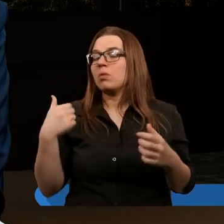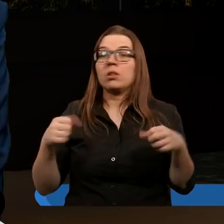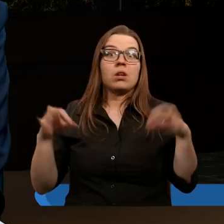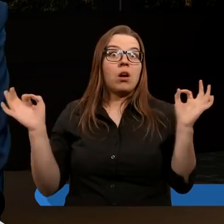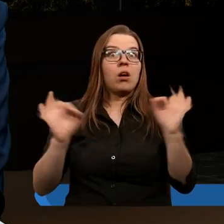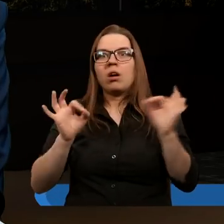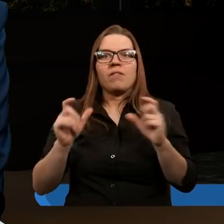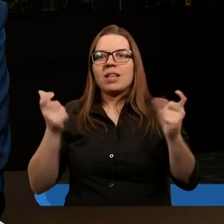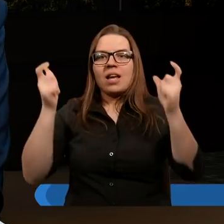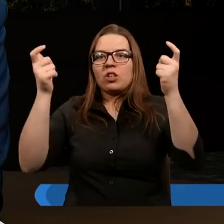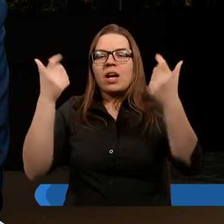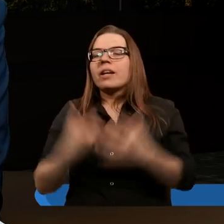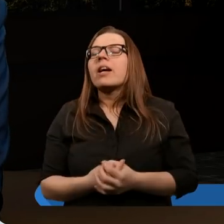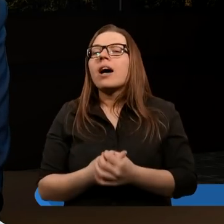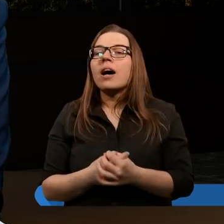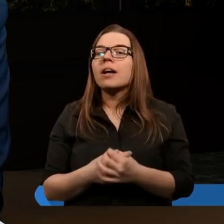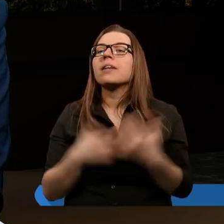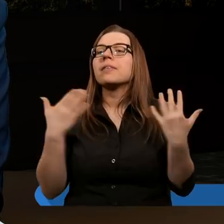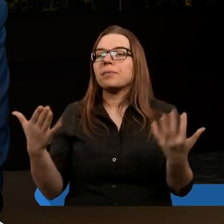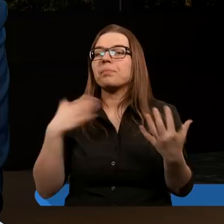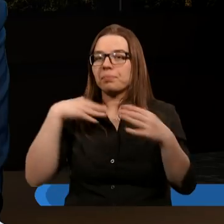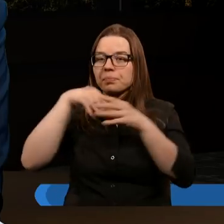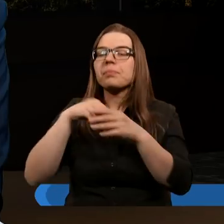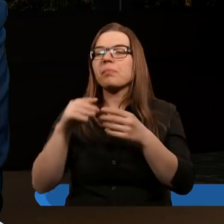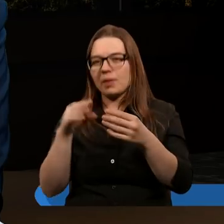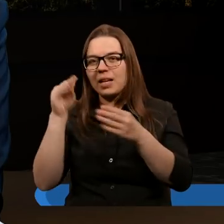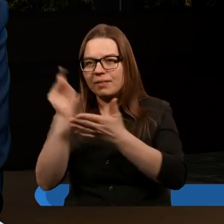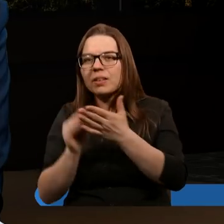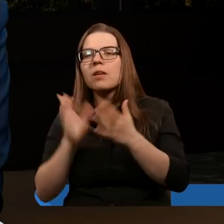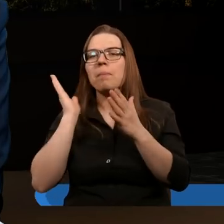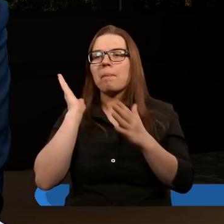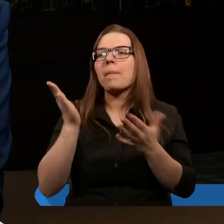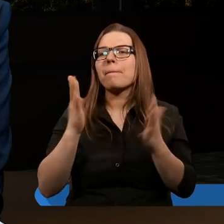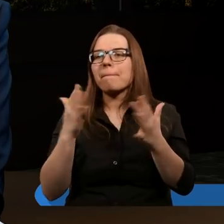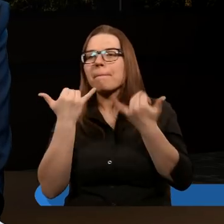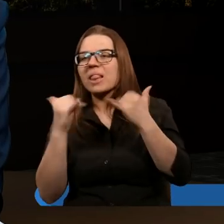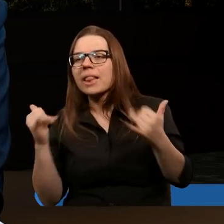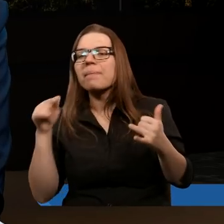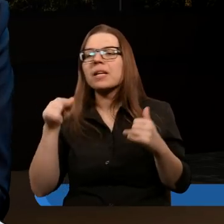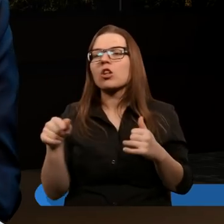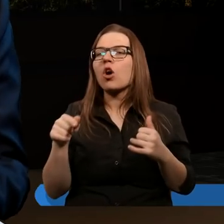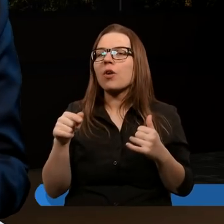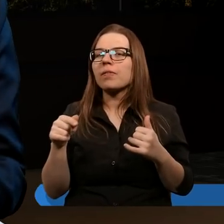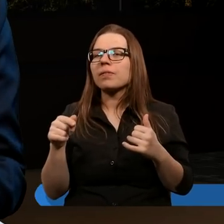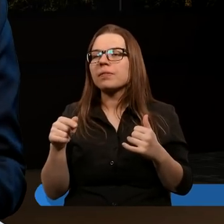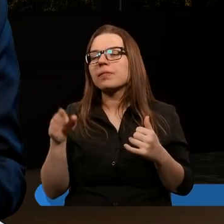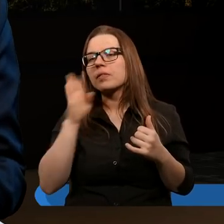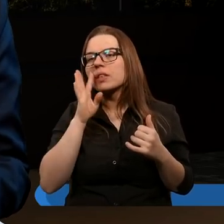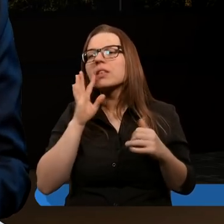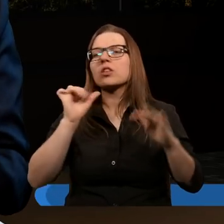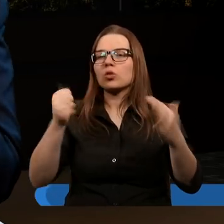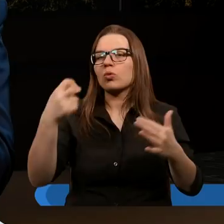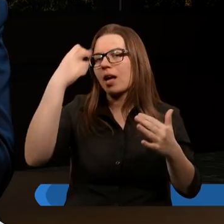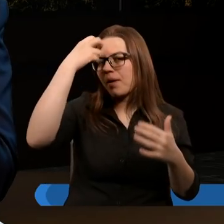spektakularne. I mamy tutaj wzmiankę na temat tego właśnie, że będzie między innymi to, zresztą ta